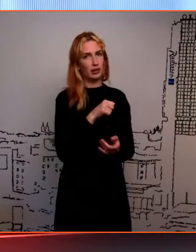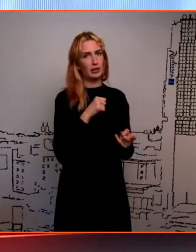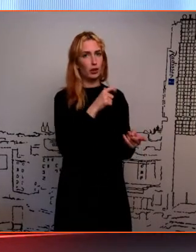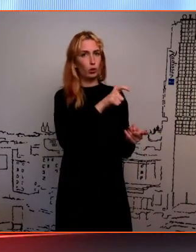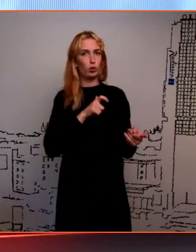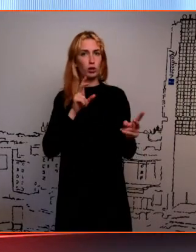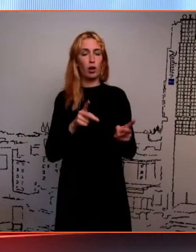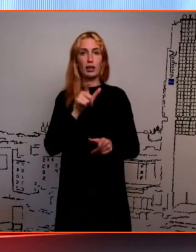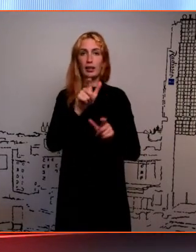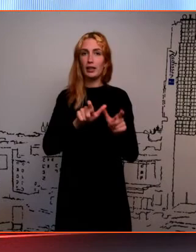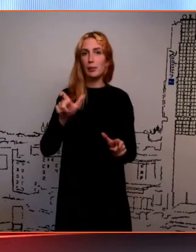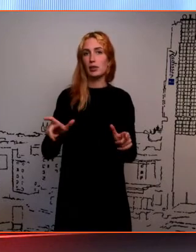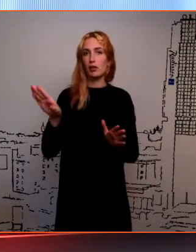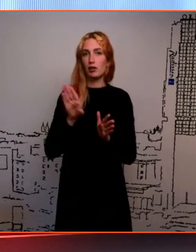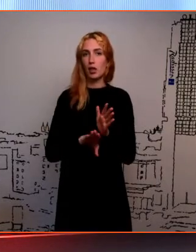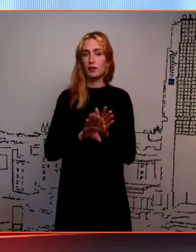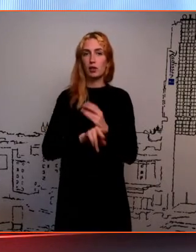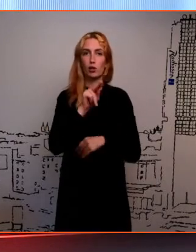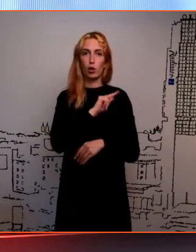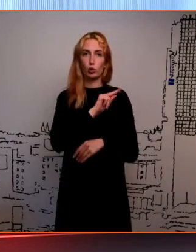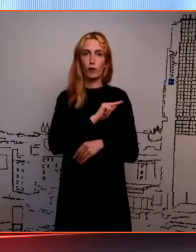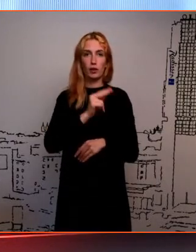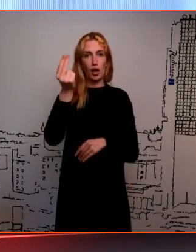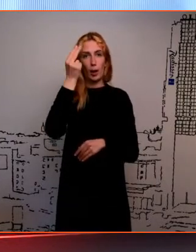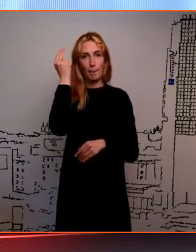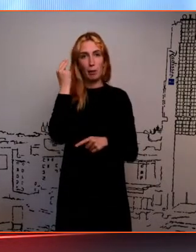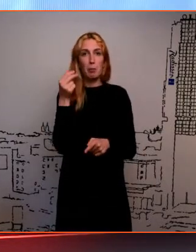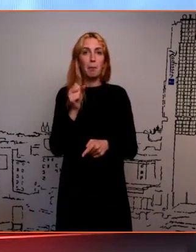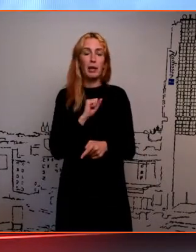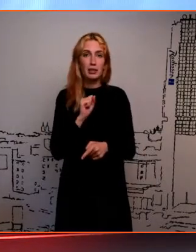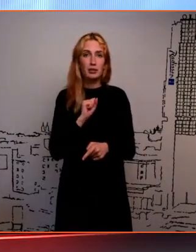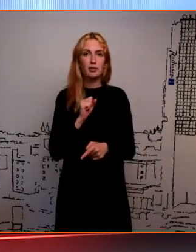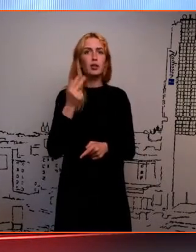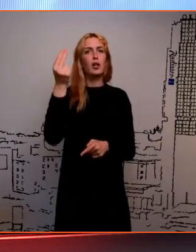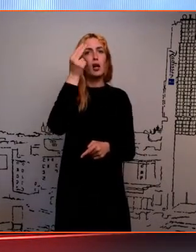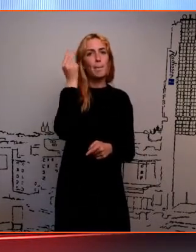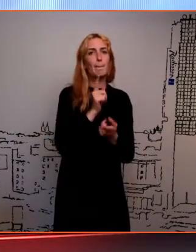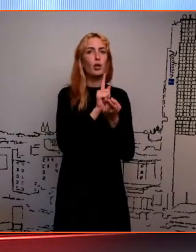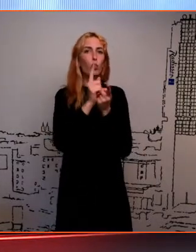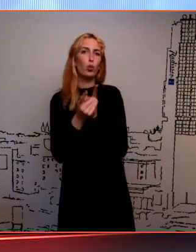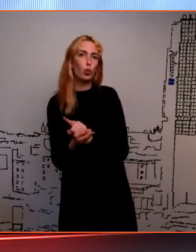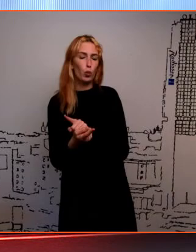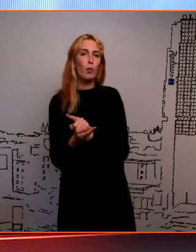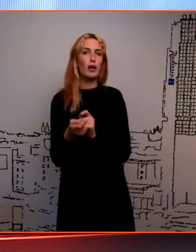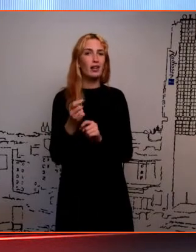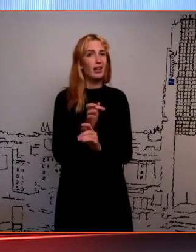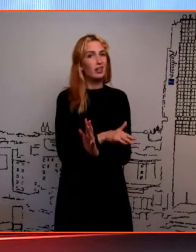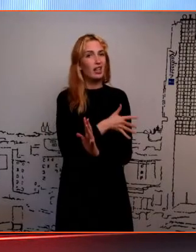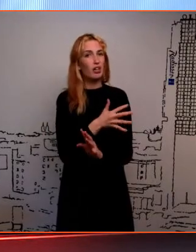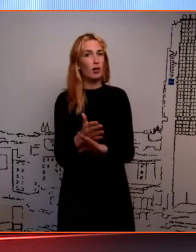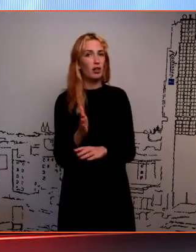et sagele inimesed kasutavad seda õppimist selleks, et õppida ümber, senise karjääri valikud ei ole